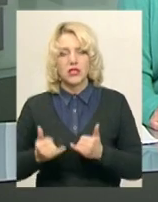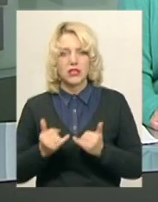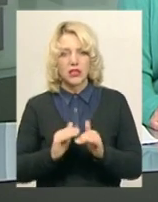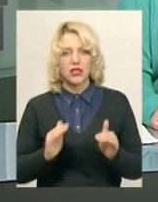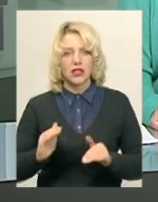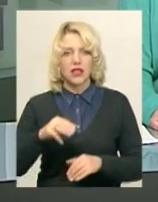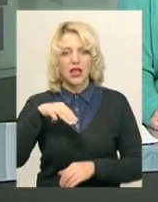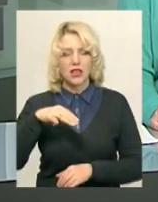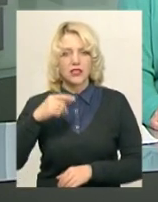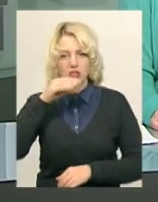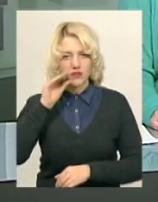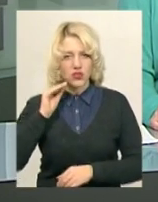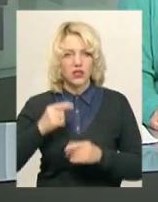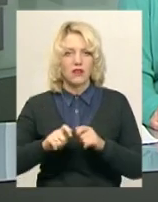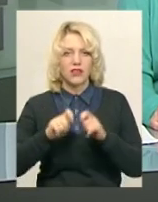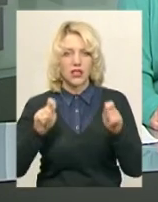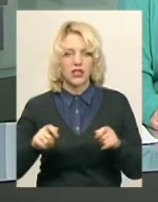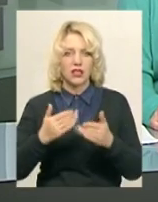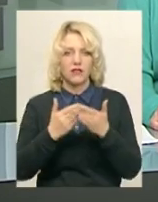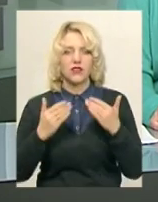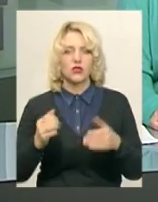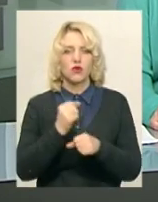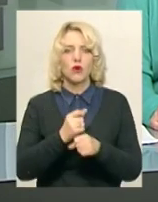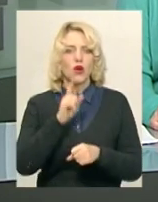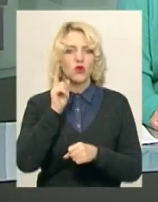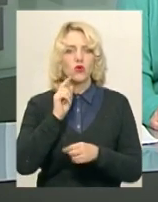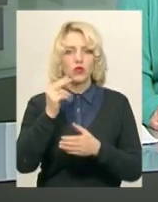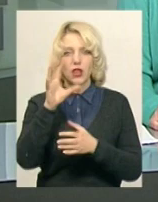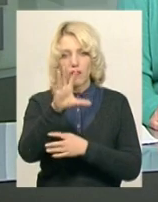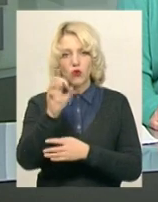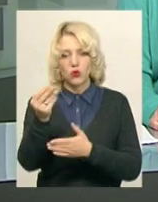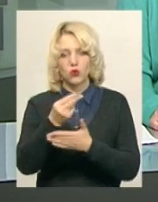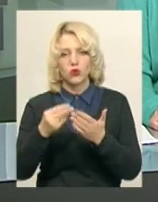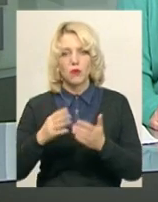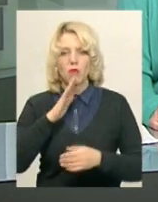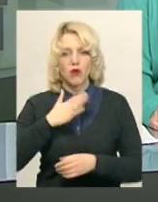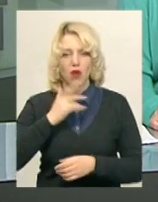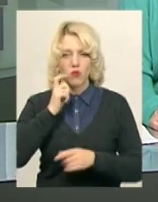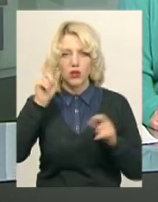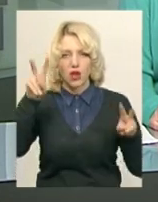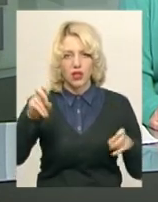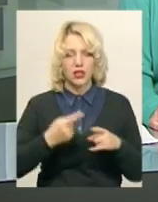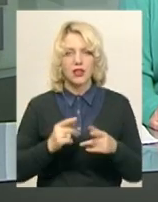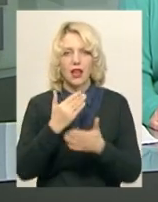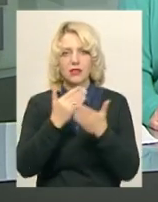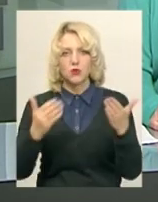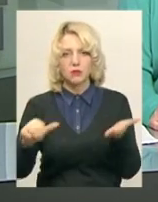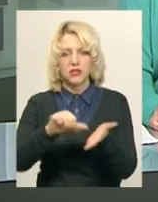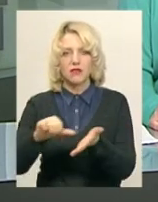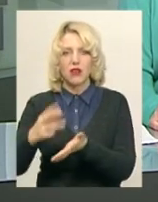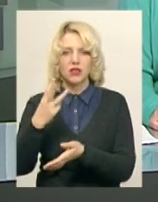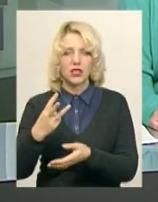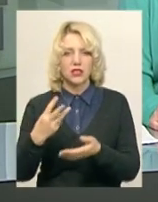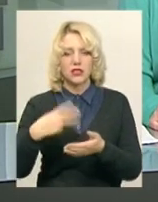дітей імені Тараса Шевченка відкрили виставку робіт юних фотохудожників «Моя Україна». Експозицію представляють 30 творів у